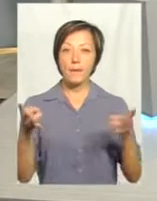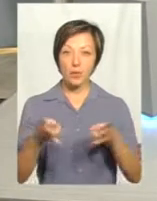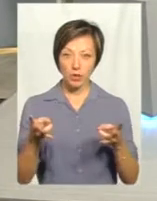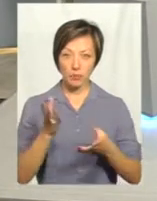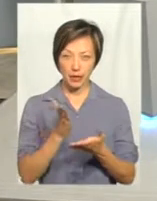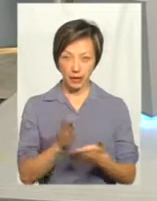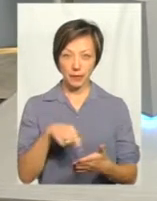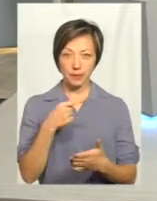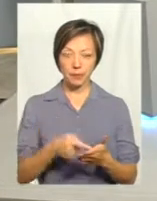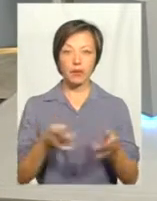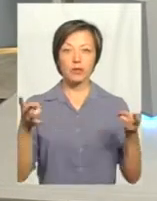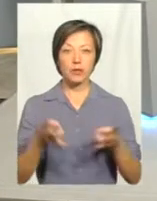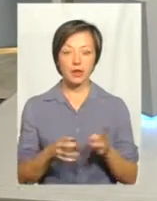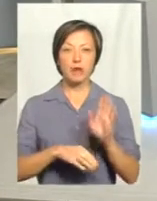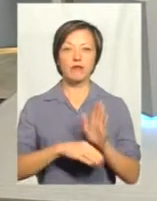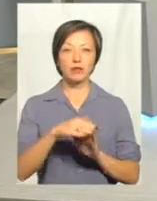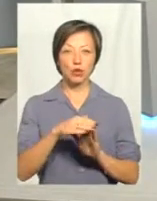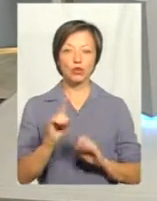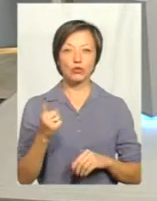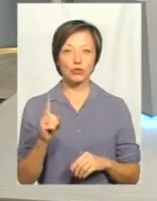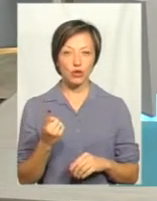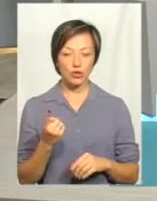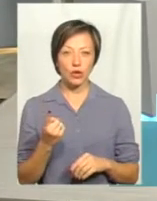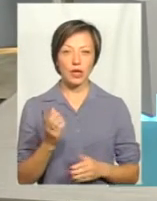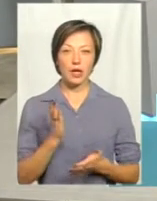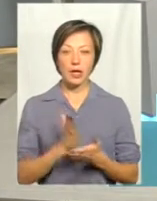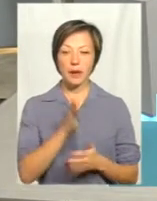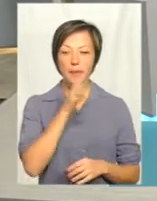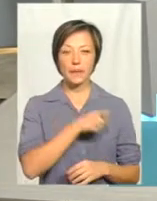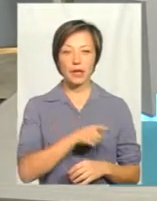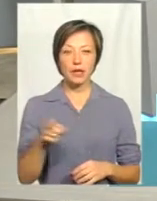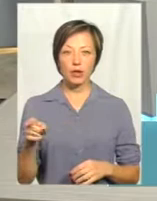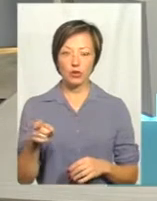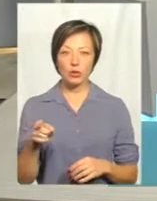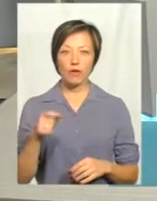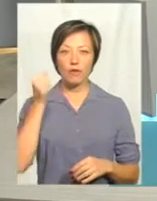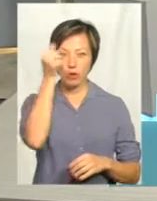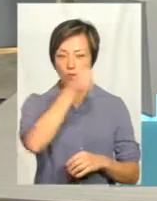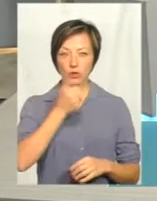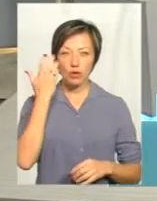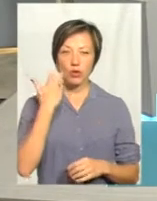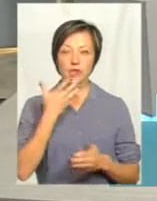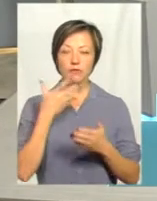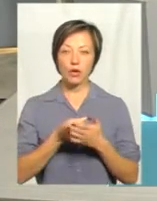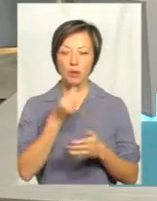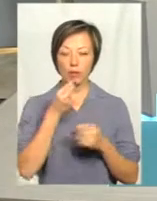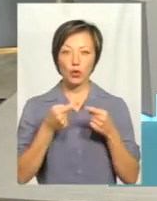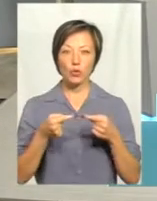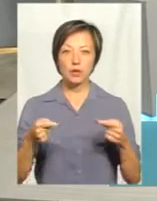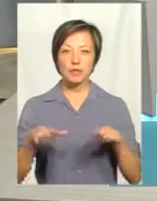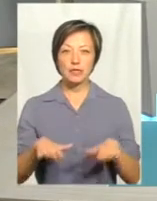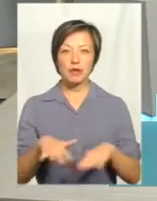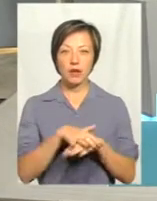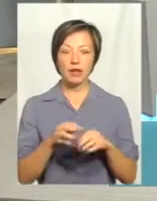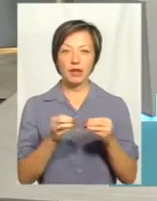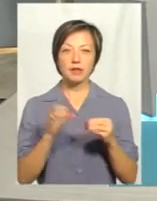Потреба, звісно, дуже висока. Тому що є періоди в році, коли ми своїми продуктами, які є на місцевому ринку, менше